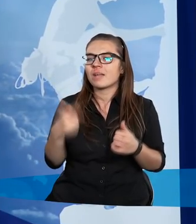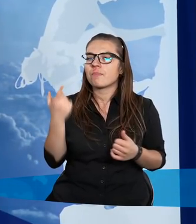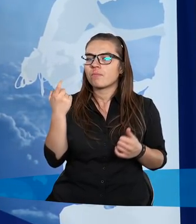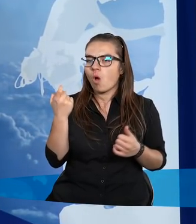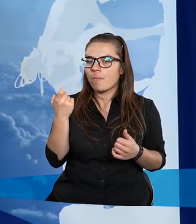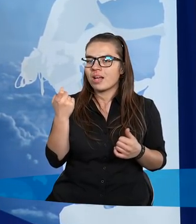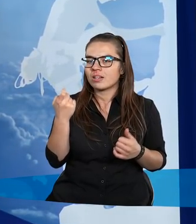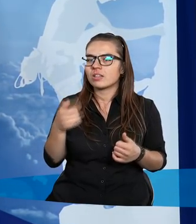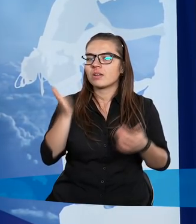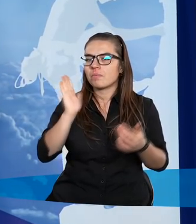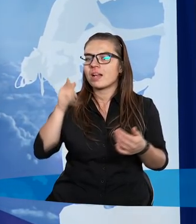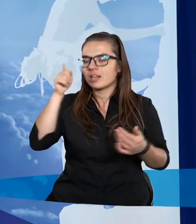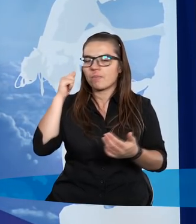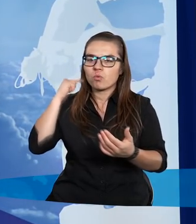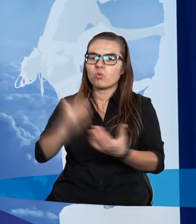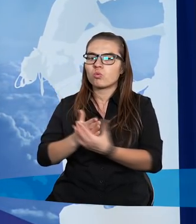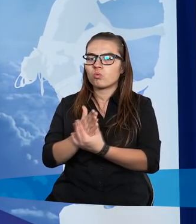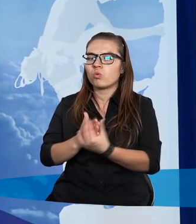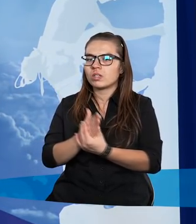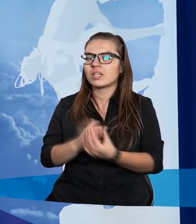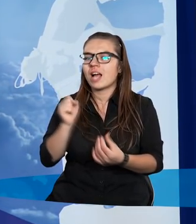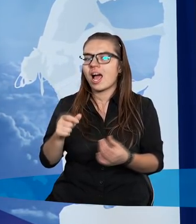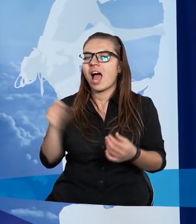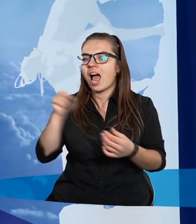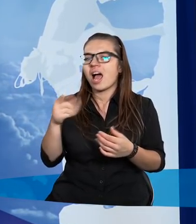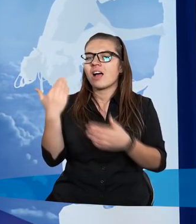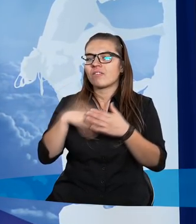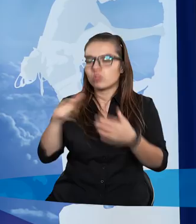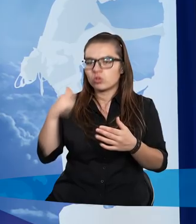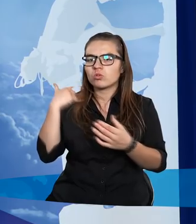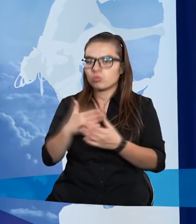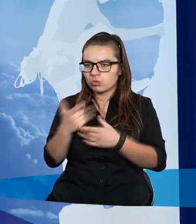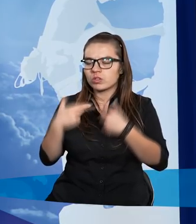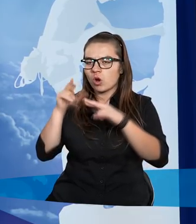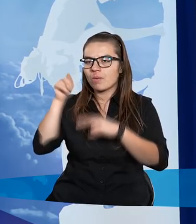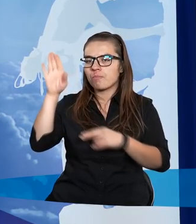momencie będę mu służyć, aż w końcu spłacę swój dług.